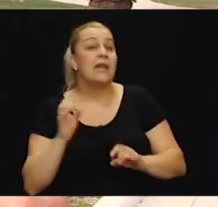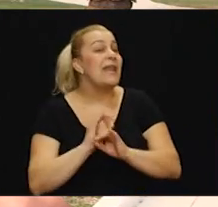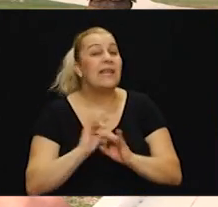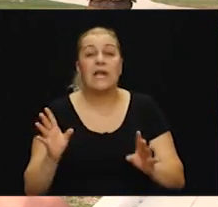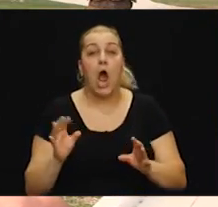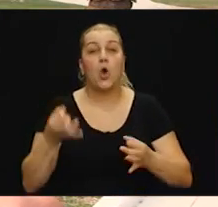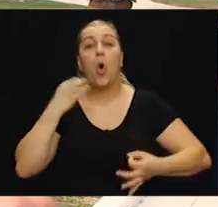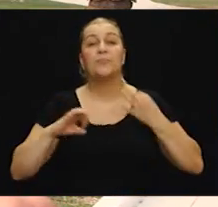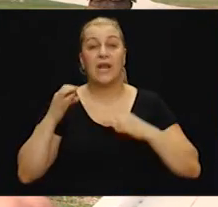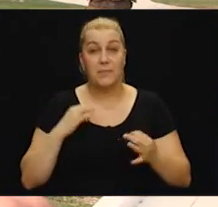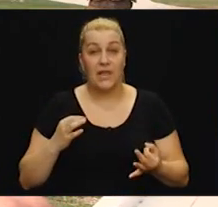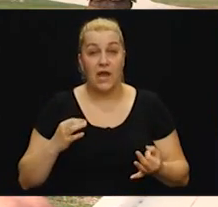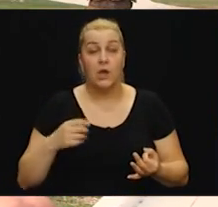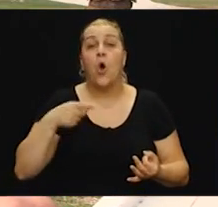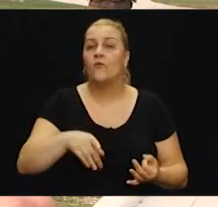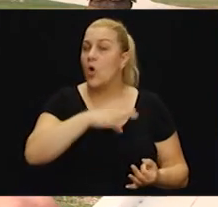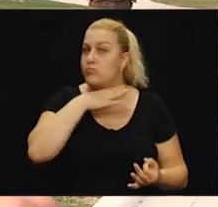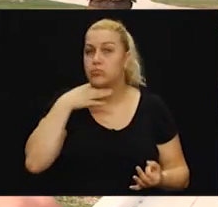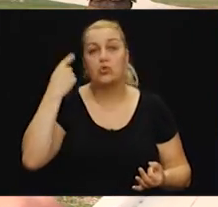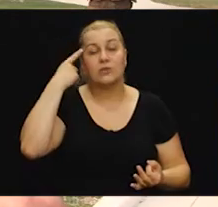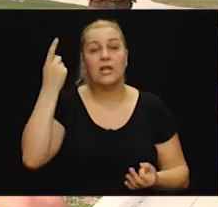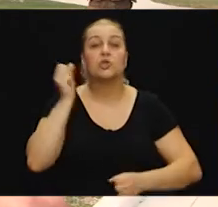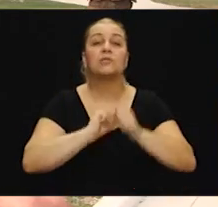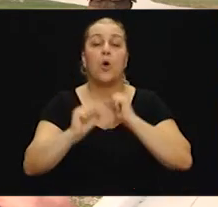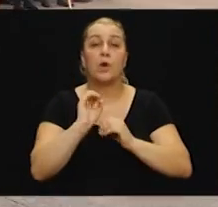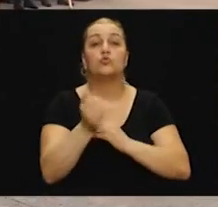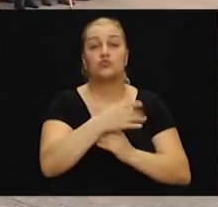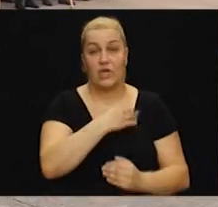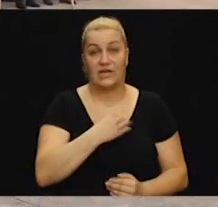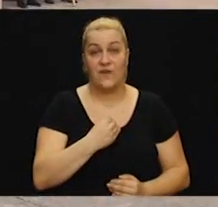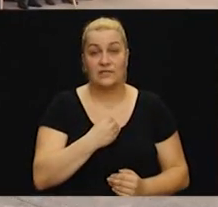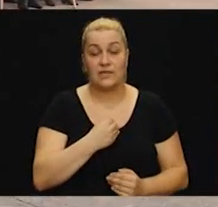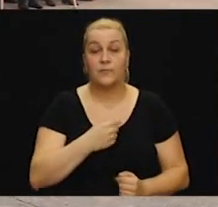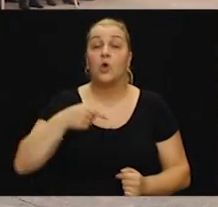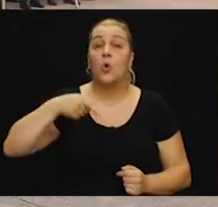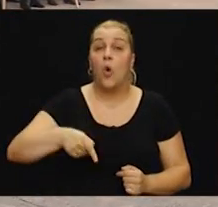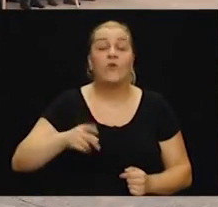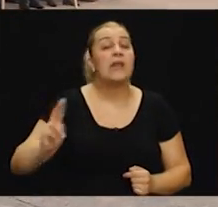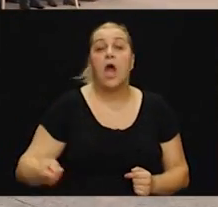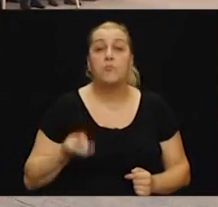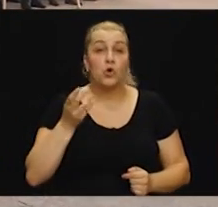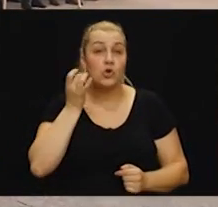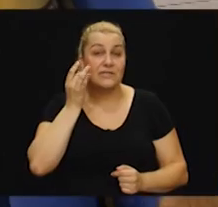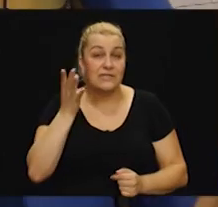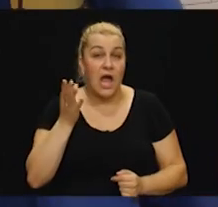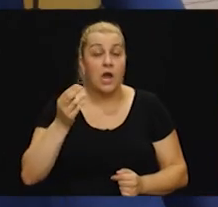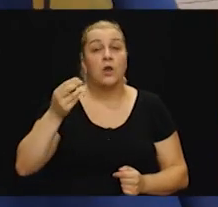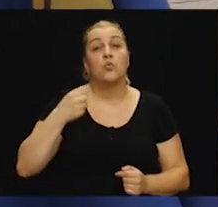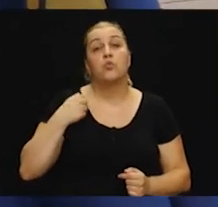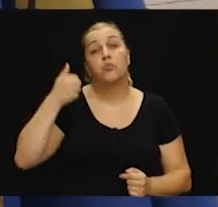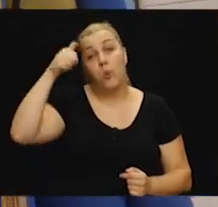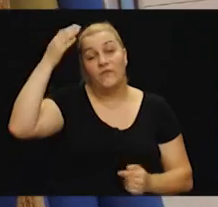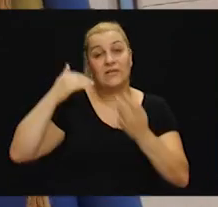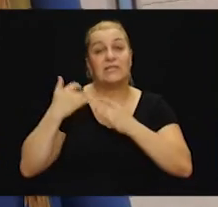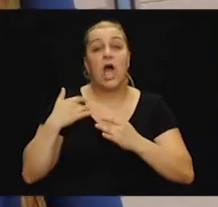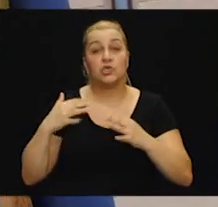skoro nikako opremljeni i ovo je značilo mnogo, pogotovo za obrano Južne Hrvatske. Ovo je svakako najponosniji dan u povijesti našeg grada koji je,